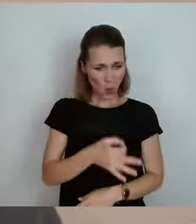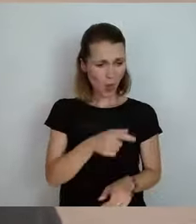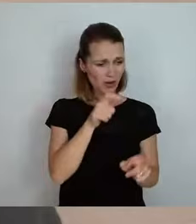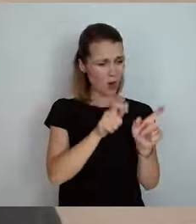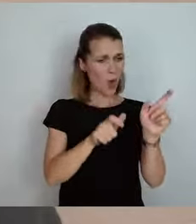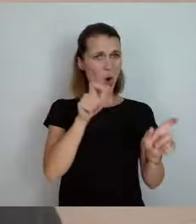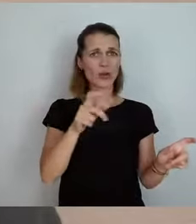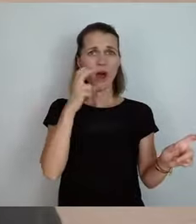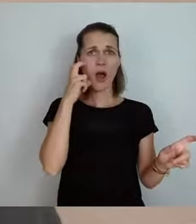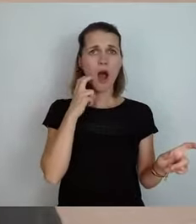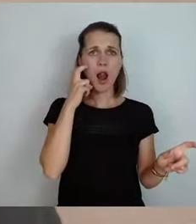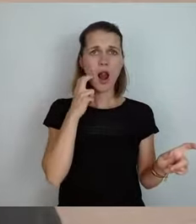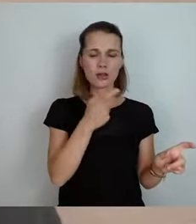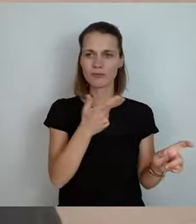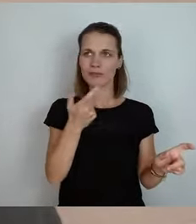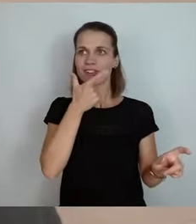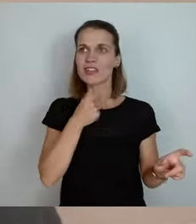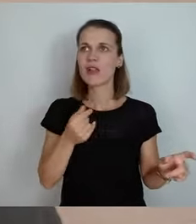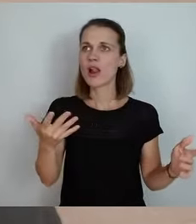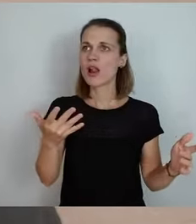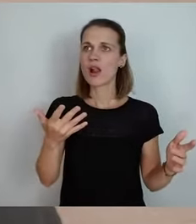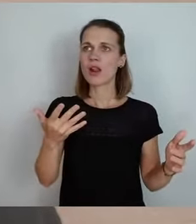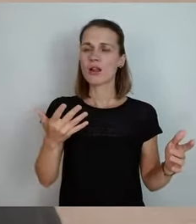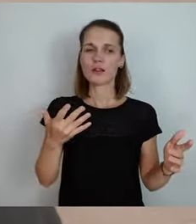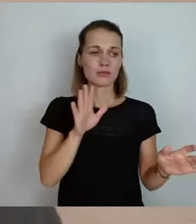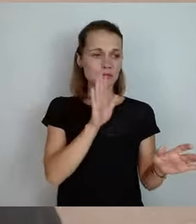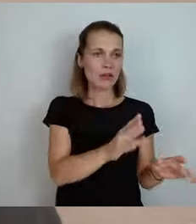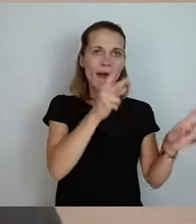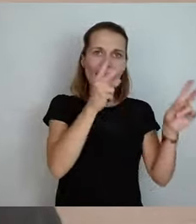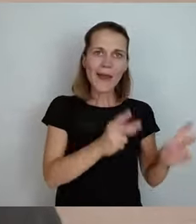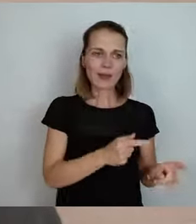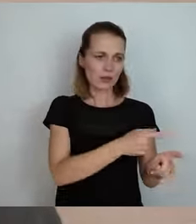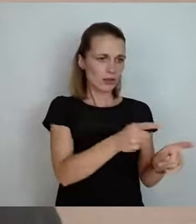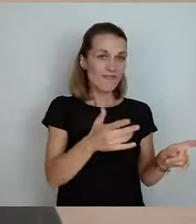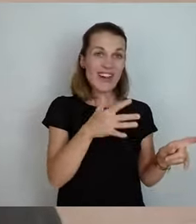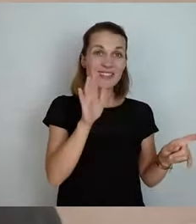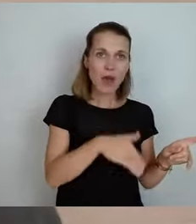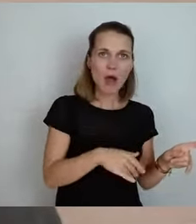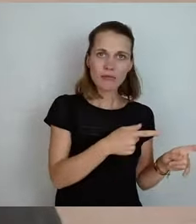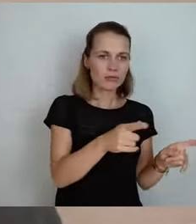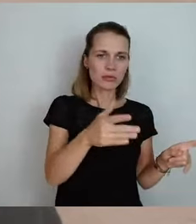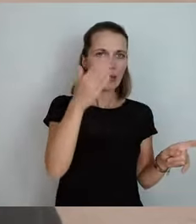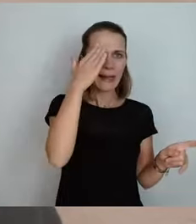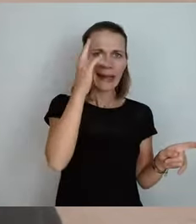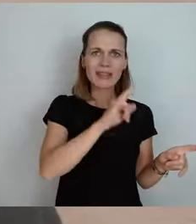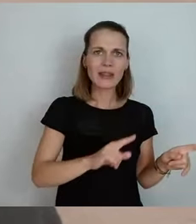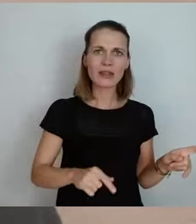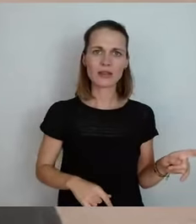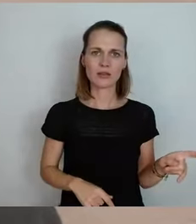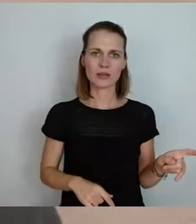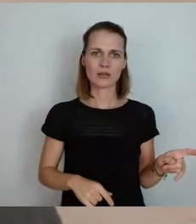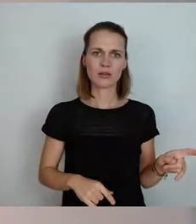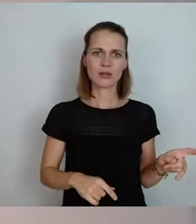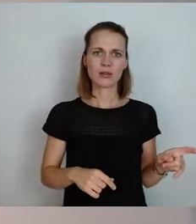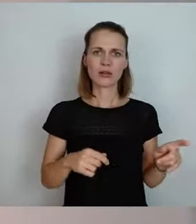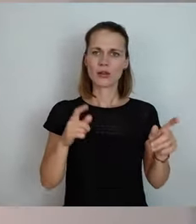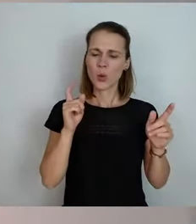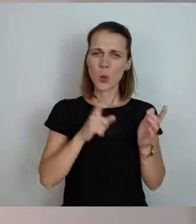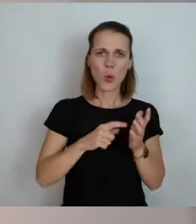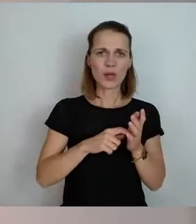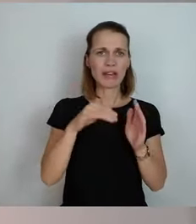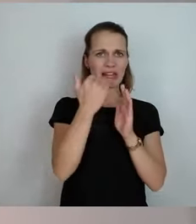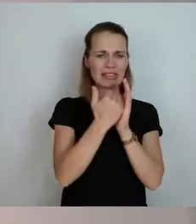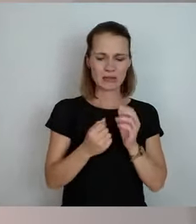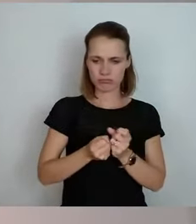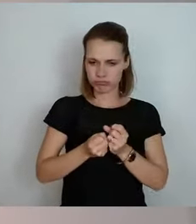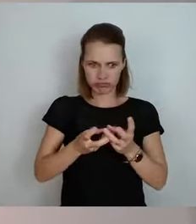wenn die irgendwas wollen, die kennen ja nicht immer ihre Rechte, weil die Bandbreite ist so groß, dass die gar nicht wissen, was steht